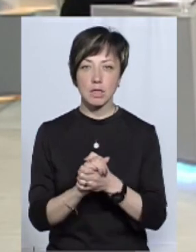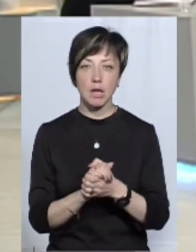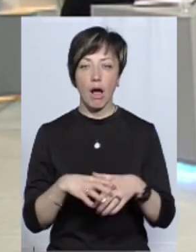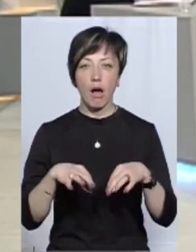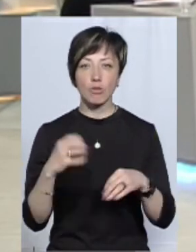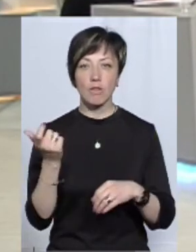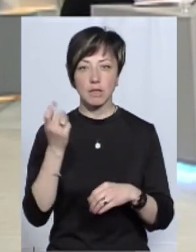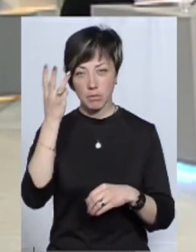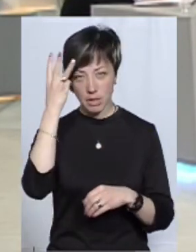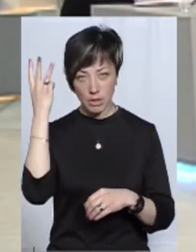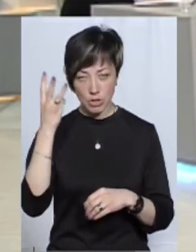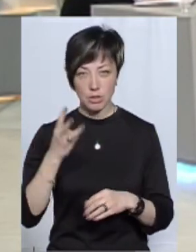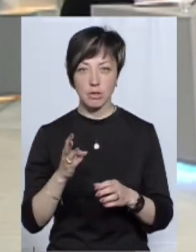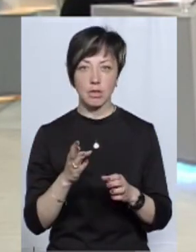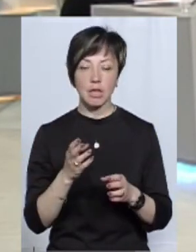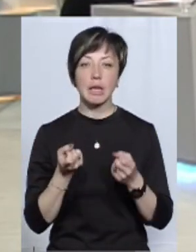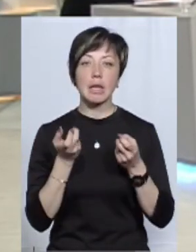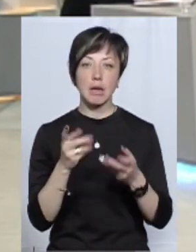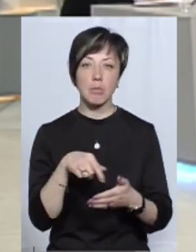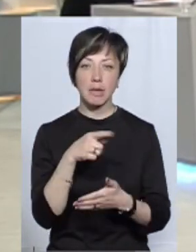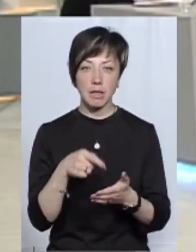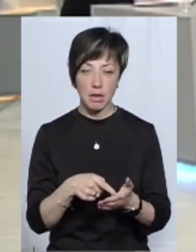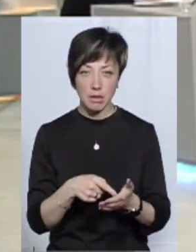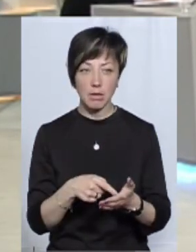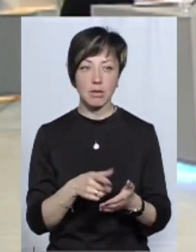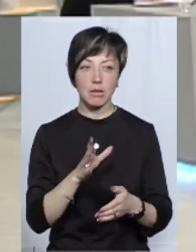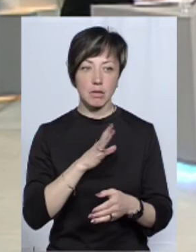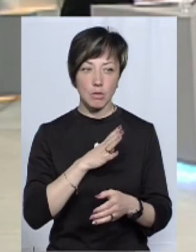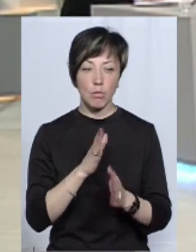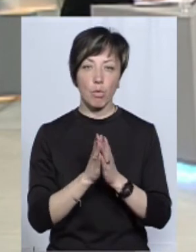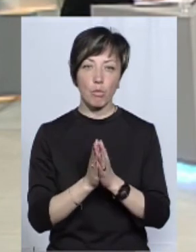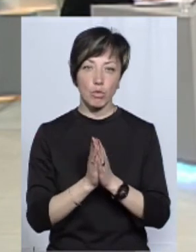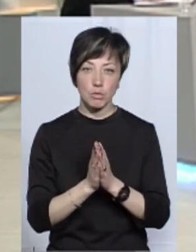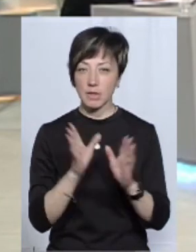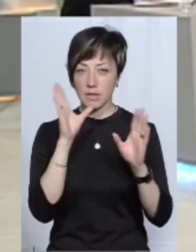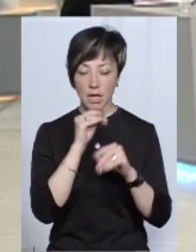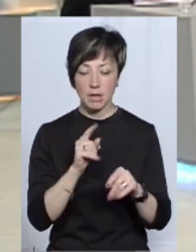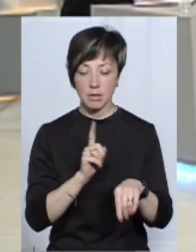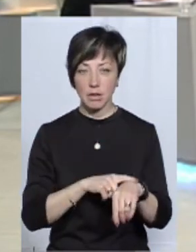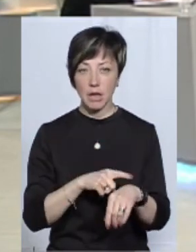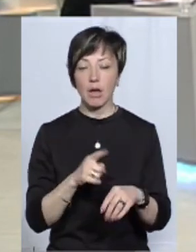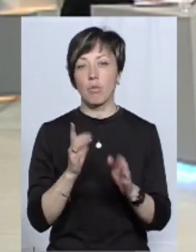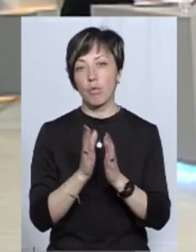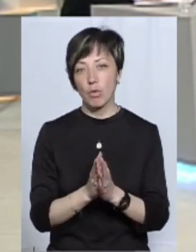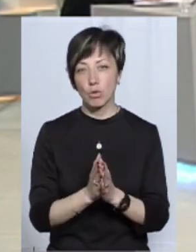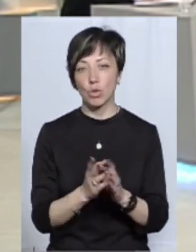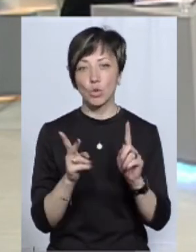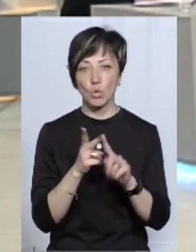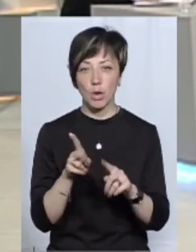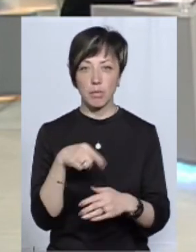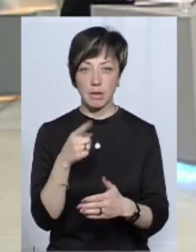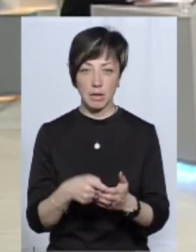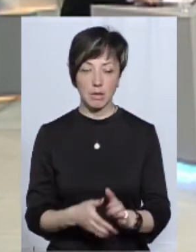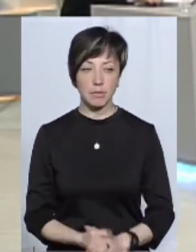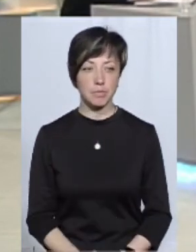автовласників Хмельниччини Максима Віколюка. Він кілька питань ставив. Попрошу, ми не встигаємо поставити всі, попрошу друге